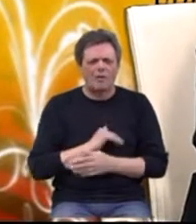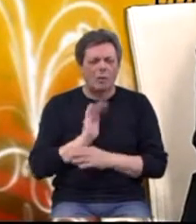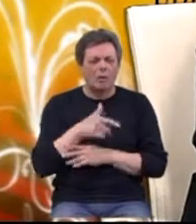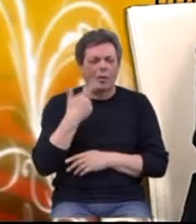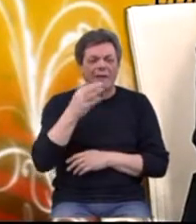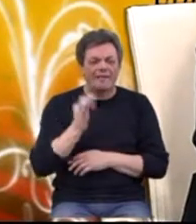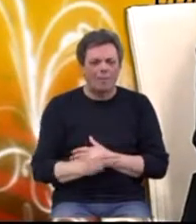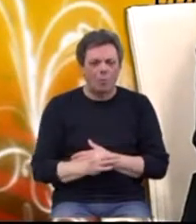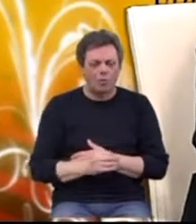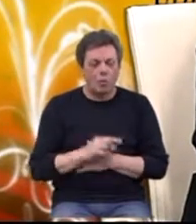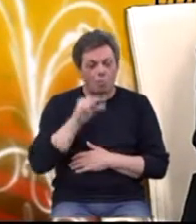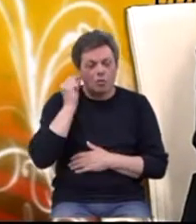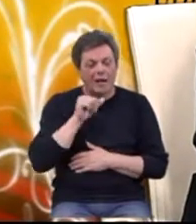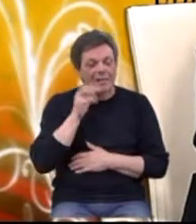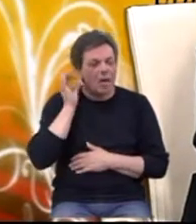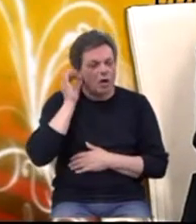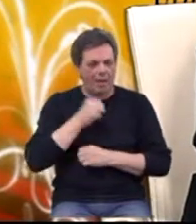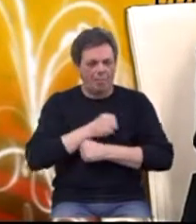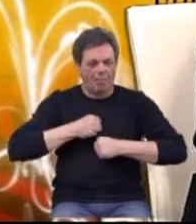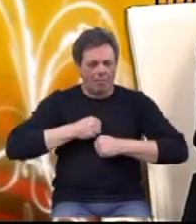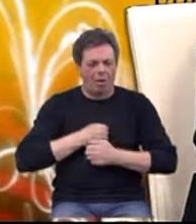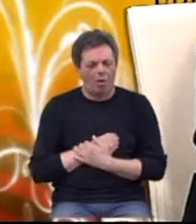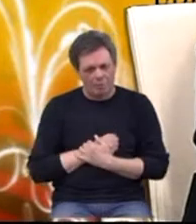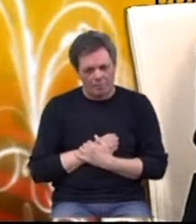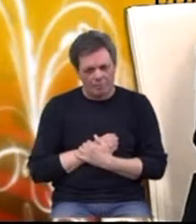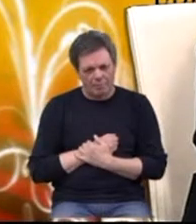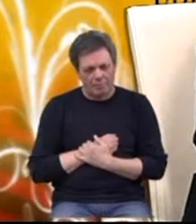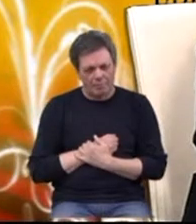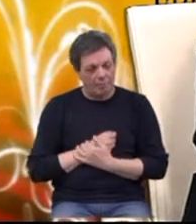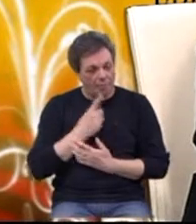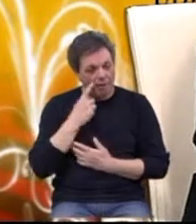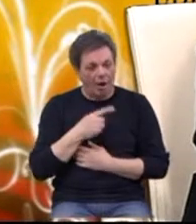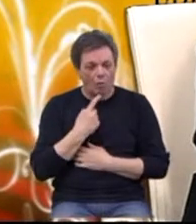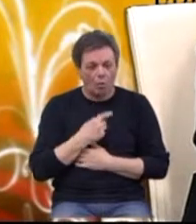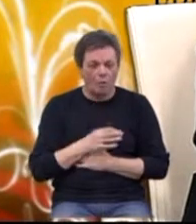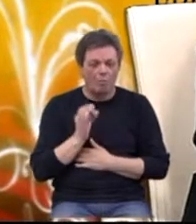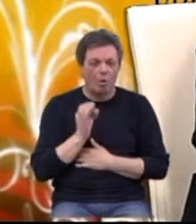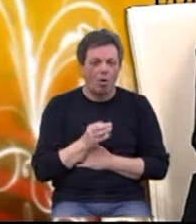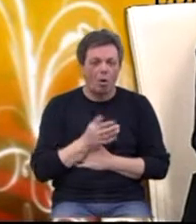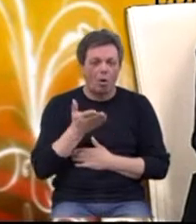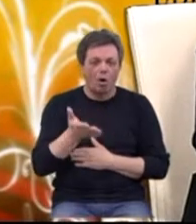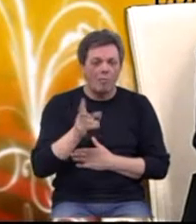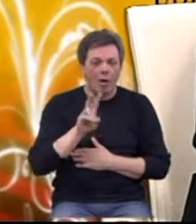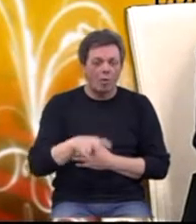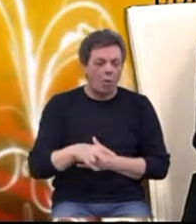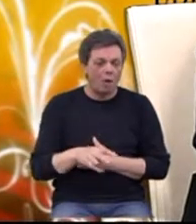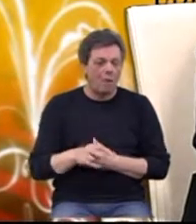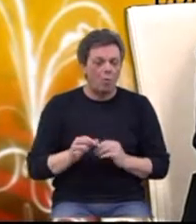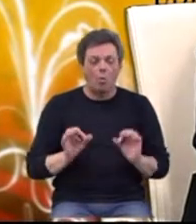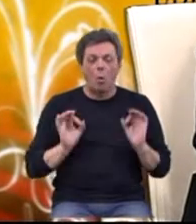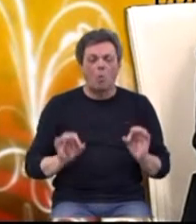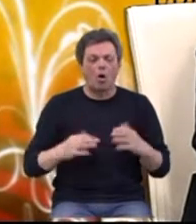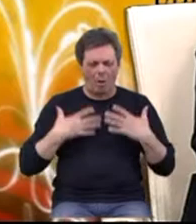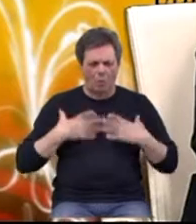20% muškaraca i žena u Hrvatskoj debelo. A ako govorimo o onima kojima uopće normalnu tijelesnu